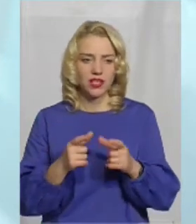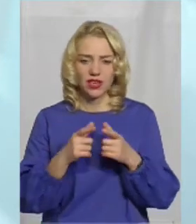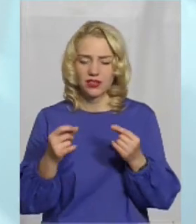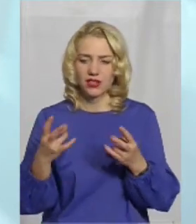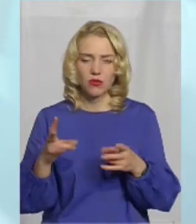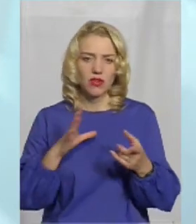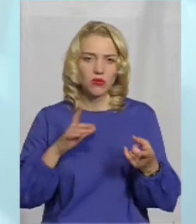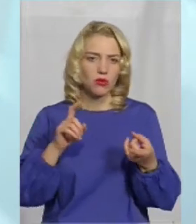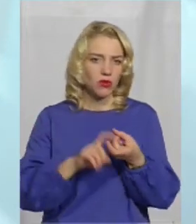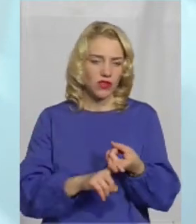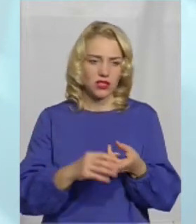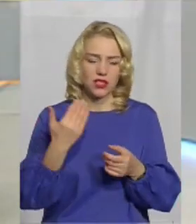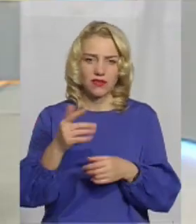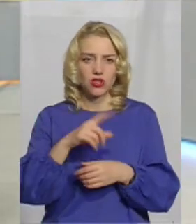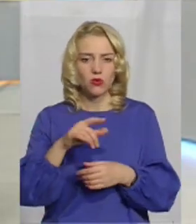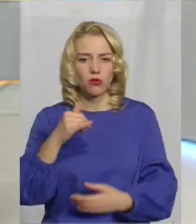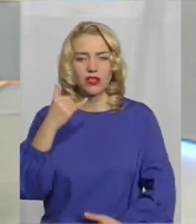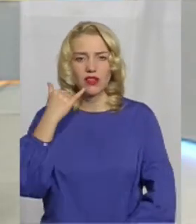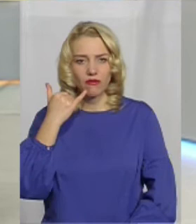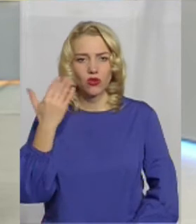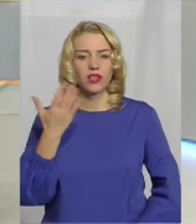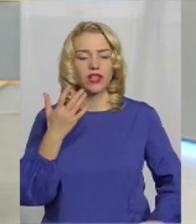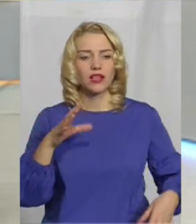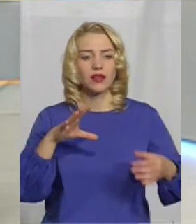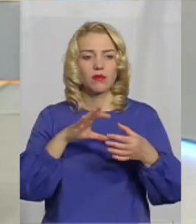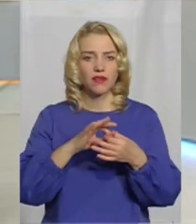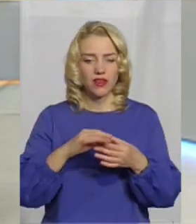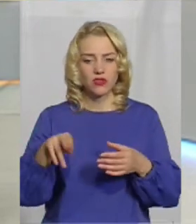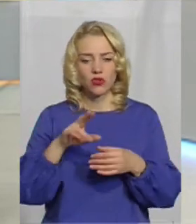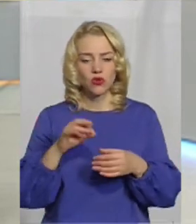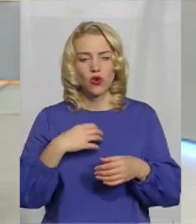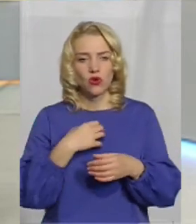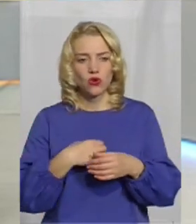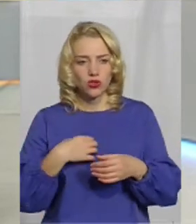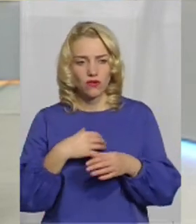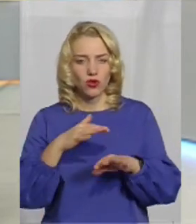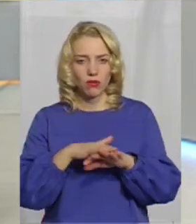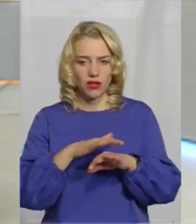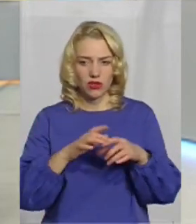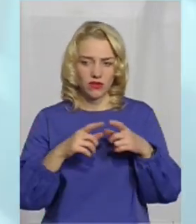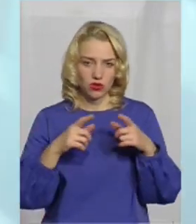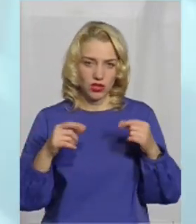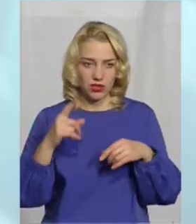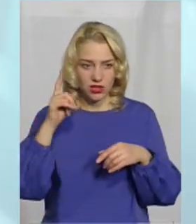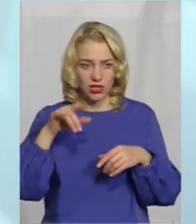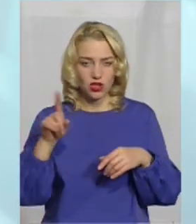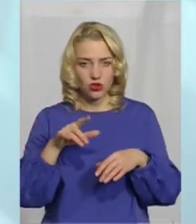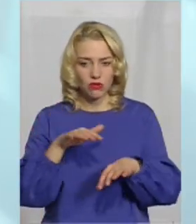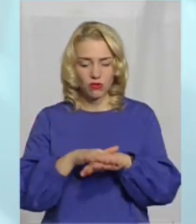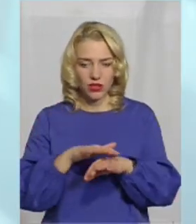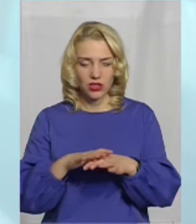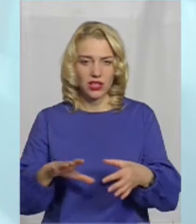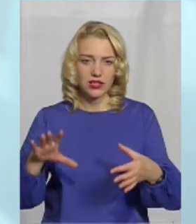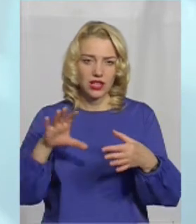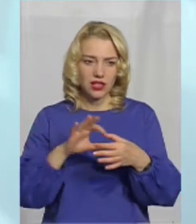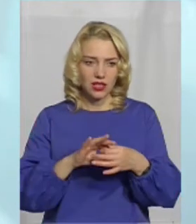не має бути пов'язана з вашим номером телефону, який прив'язаний до основної банківської картки. Ви всі знаєте, що в банку закріплюється за